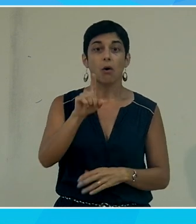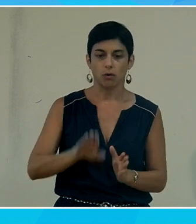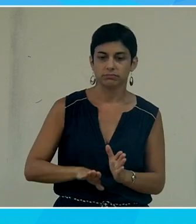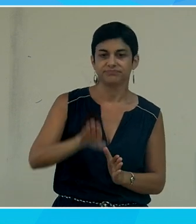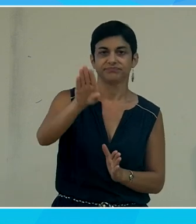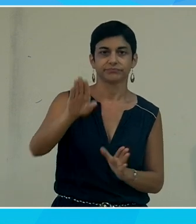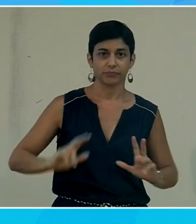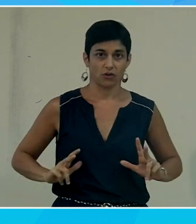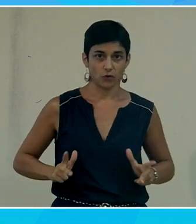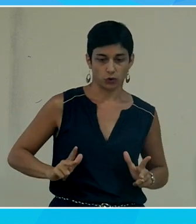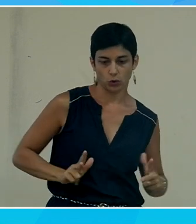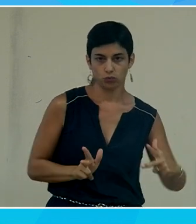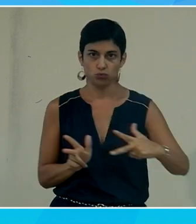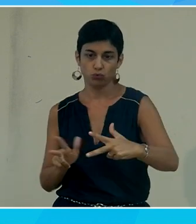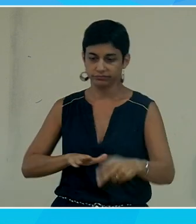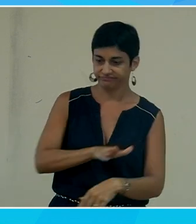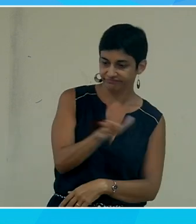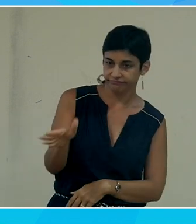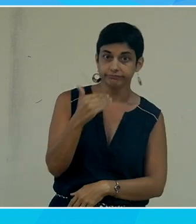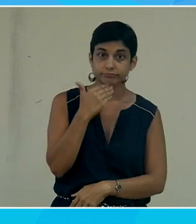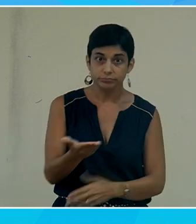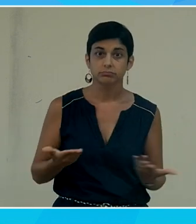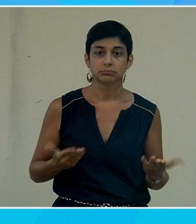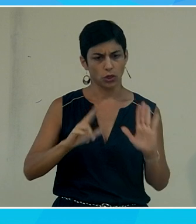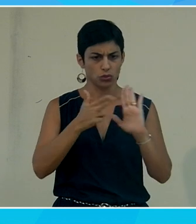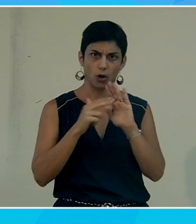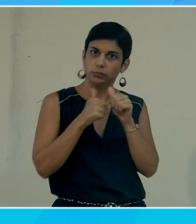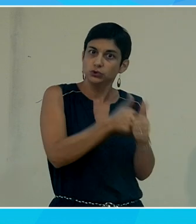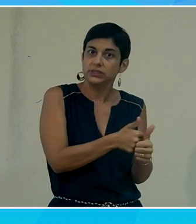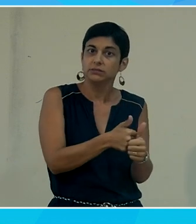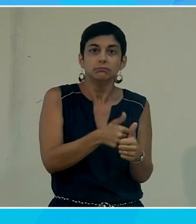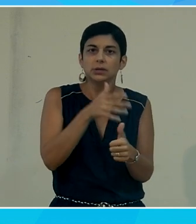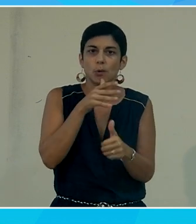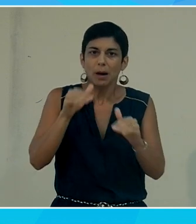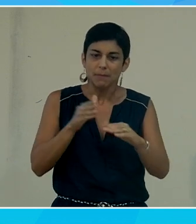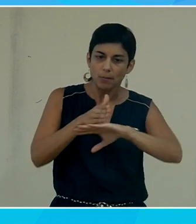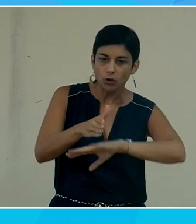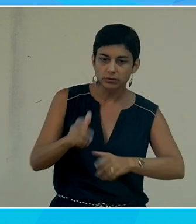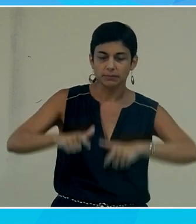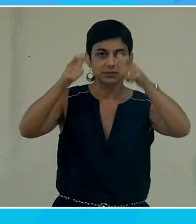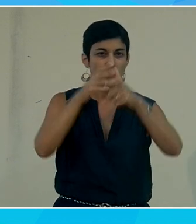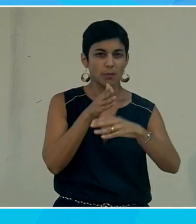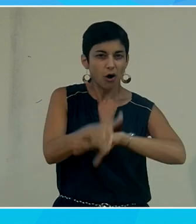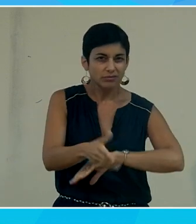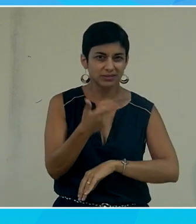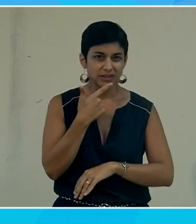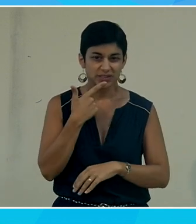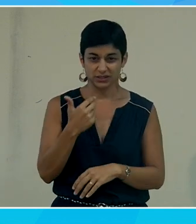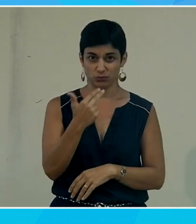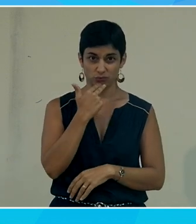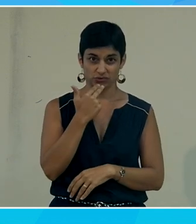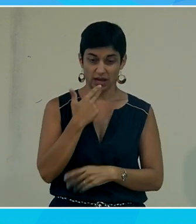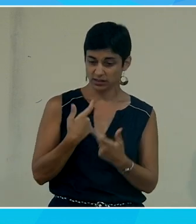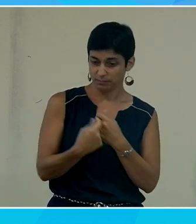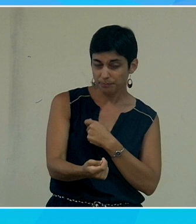a respecté la norme mais par contre on a pas permis à la personne de rentrer dans le bâtiment donc on a tenu compte de la norme et on a pas tenu compte de l'usage